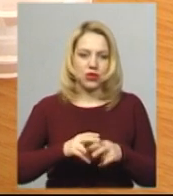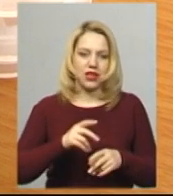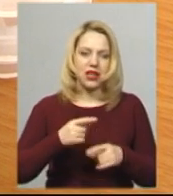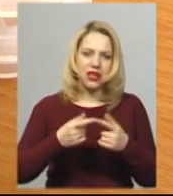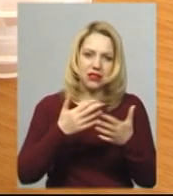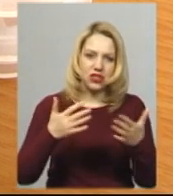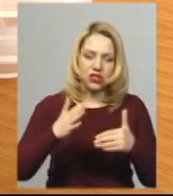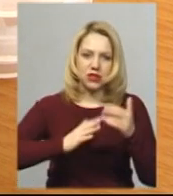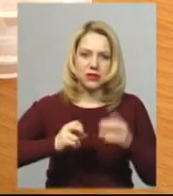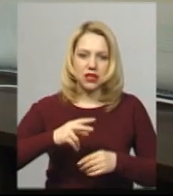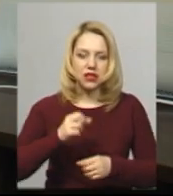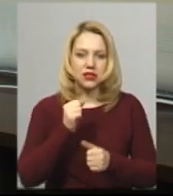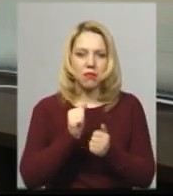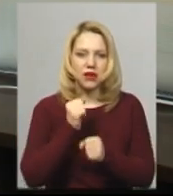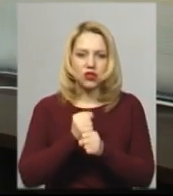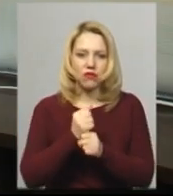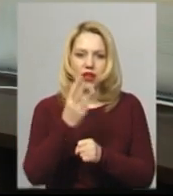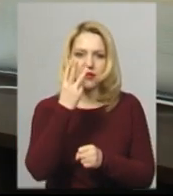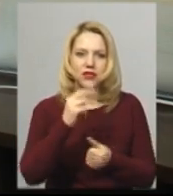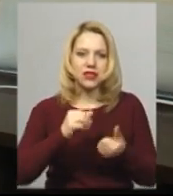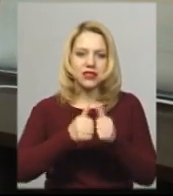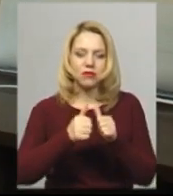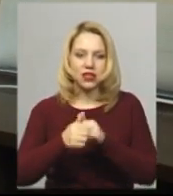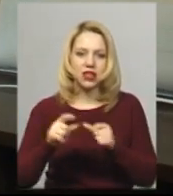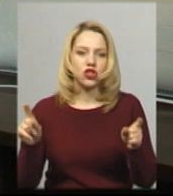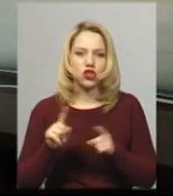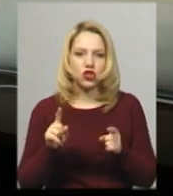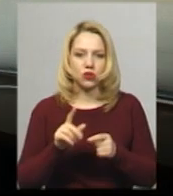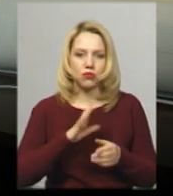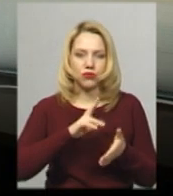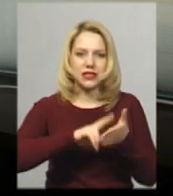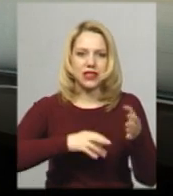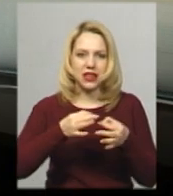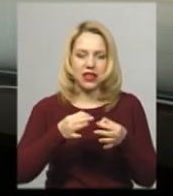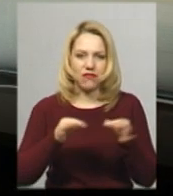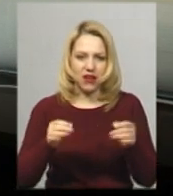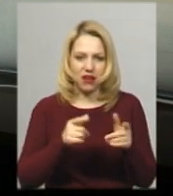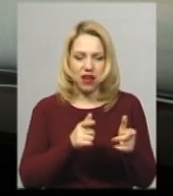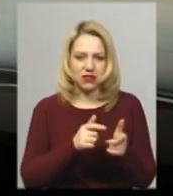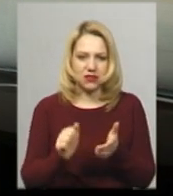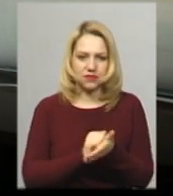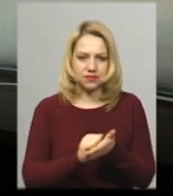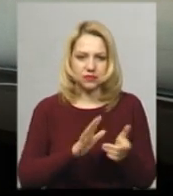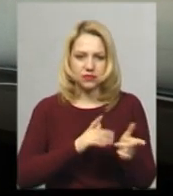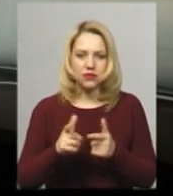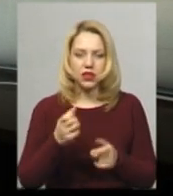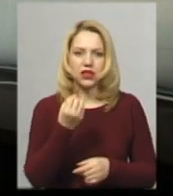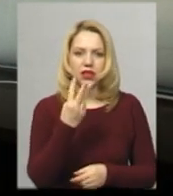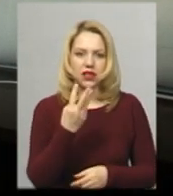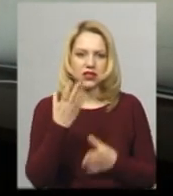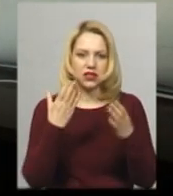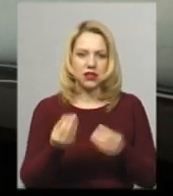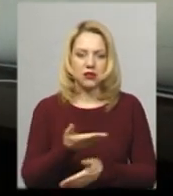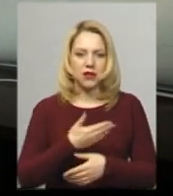і інші спеціалісти працювали в три зміни, щоб прилад прийшов сертифікацію. Якщо бути точним, це 14-16 днів в цей проміжок. У нас була